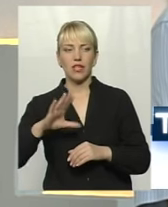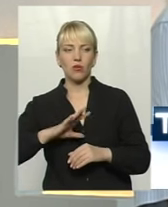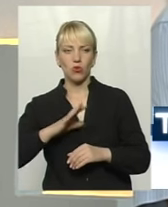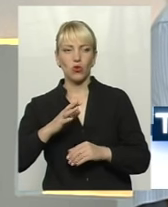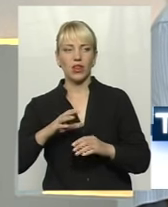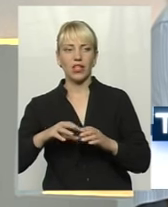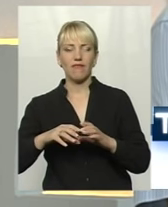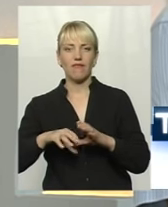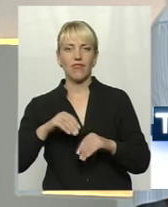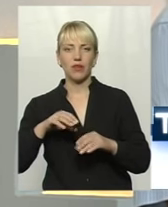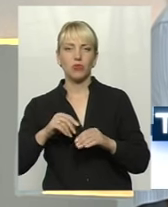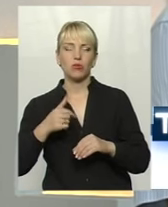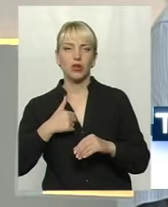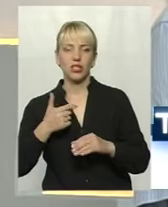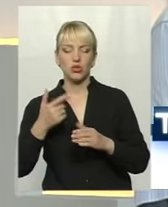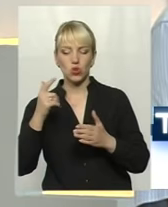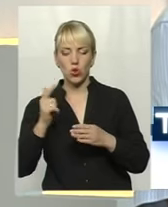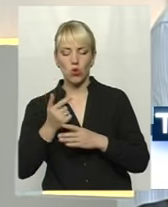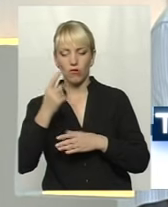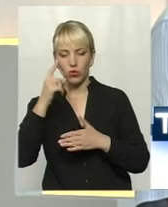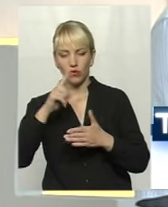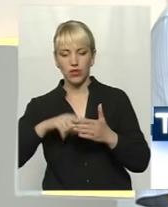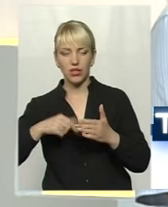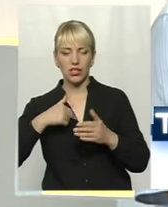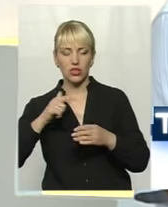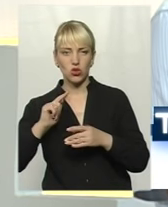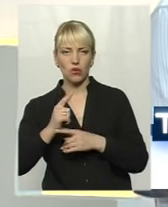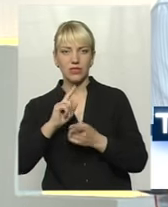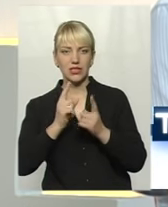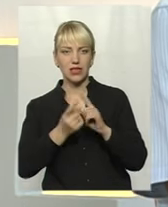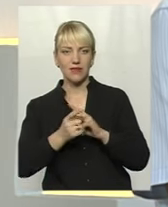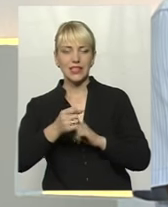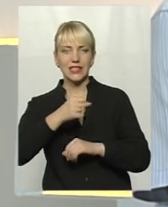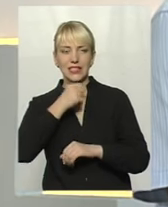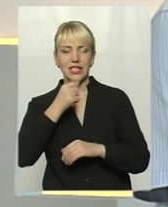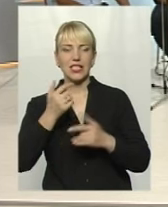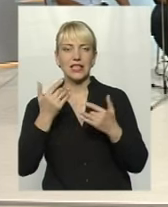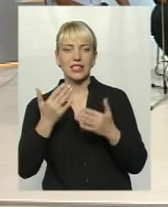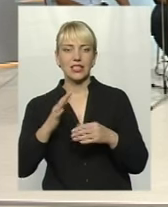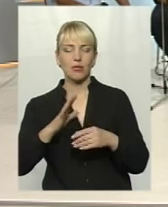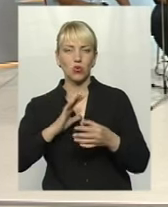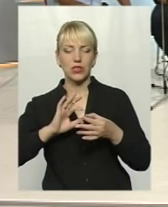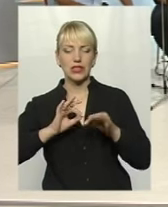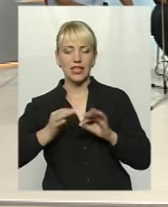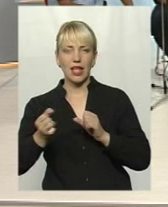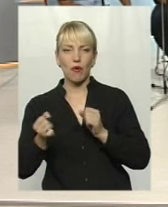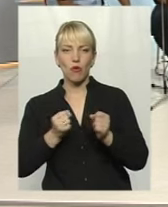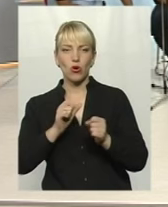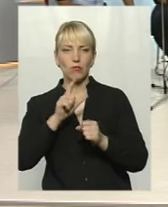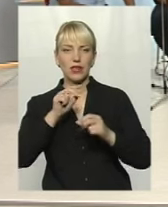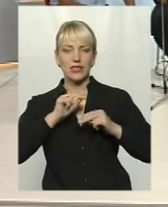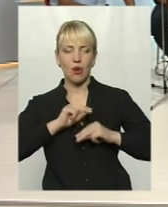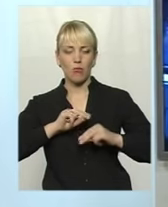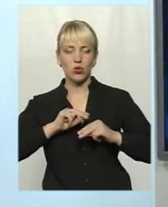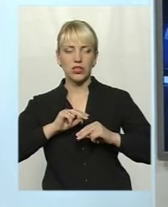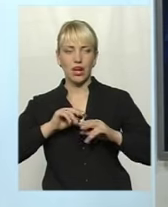мене знову люди довірилися, я знову став, обрали старостей. Наскільки була складна боротьба за посадок? Ну, що я можу сказати? Було чотирок